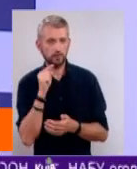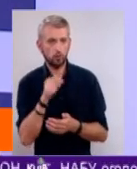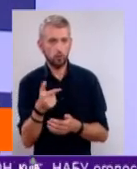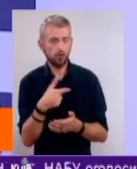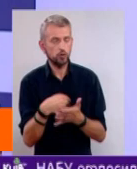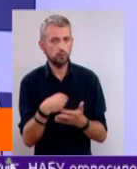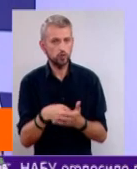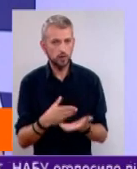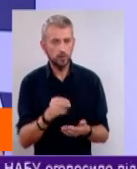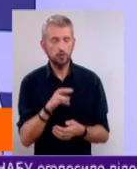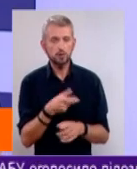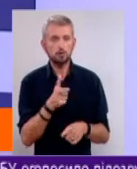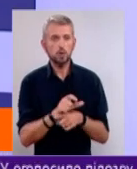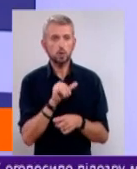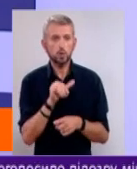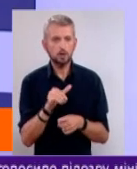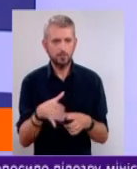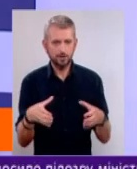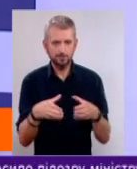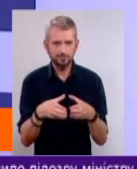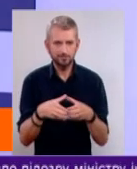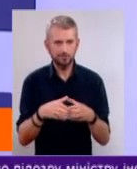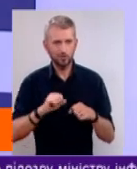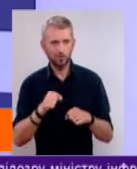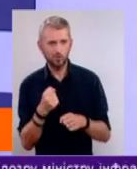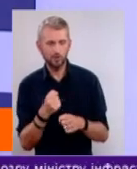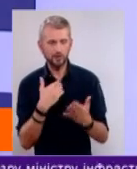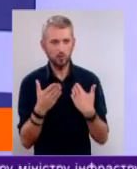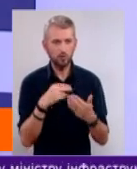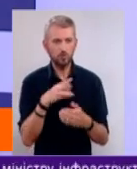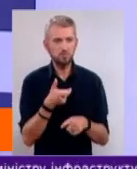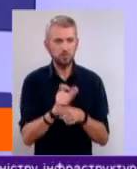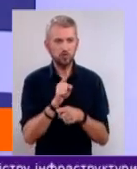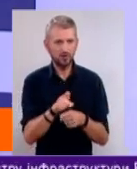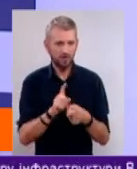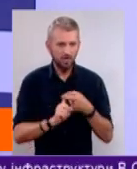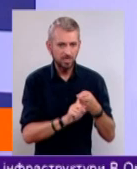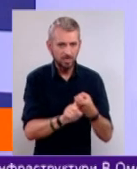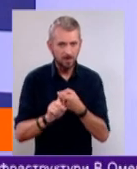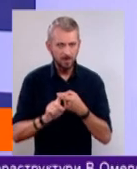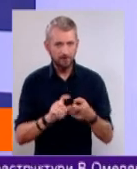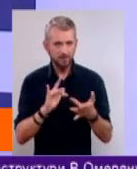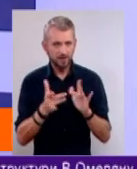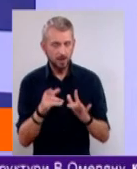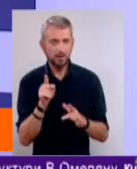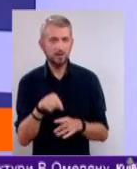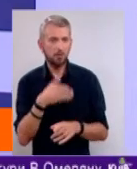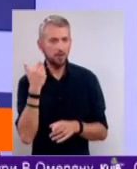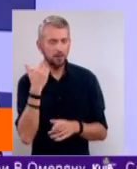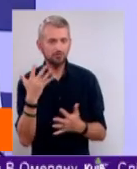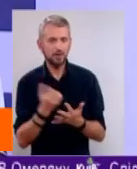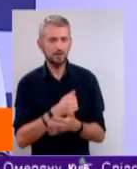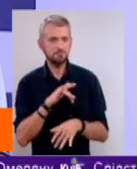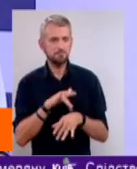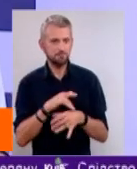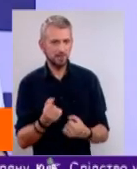бюджеті. І чим більше в тебе коло спілкування, чим більше ти соціалізований в цих соціальних мережах в інтернеті, тим легше тобі знайти прихідників,